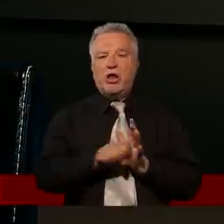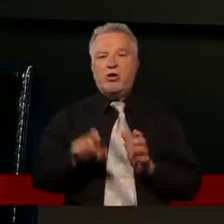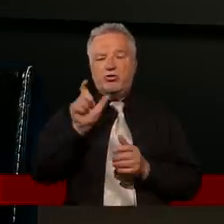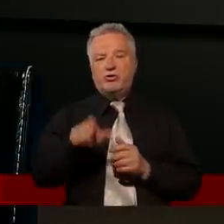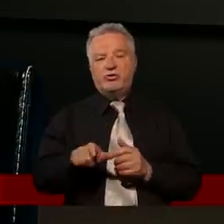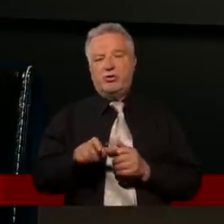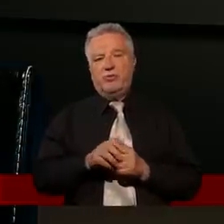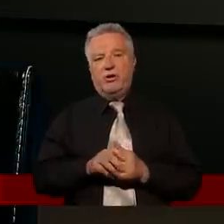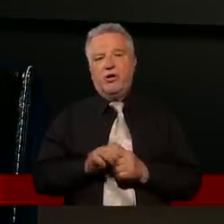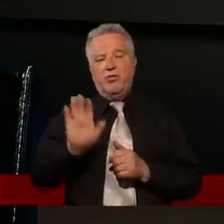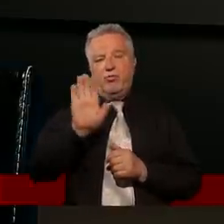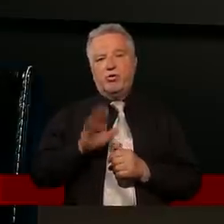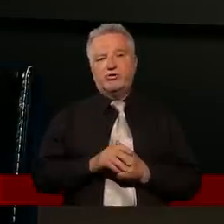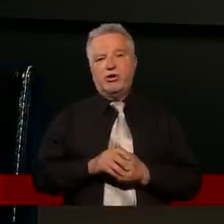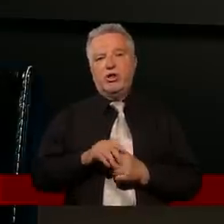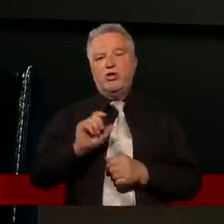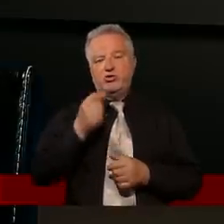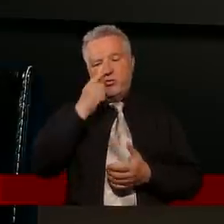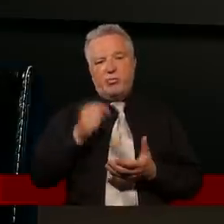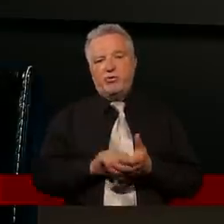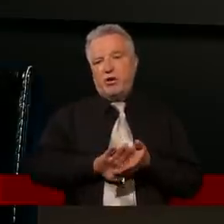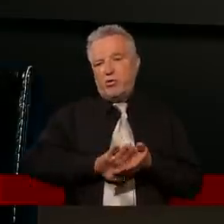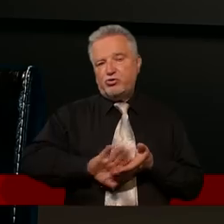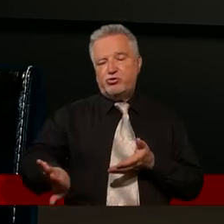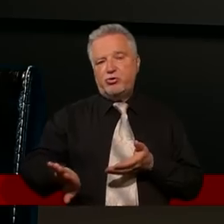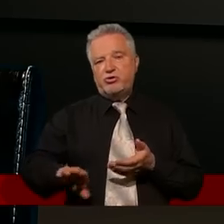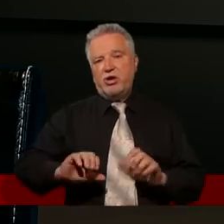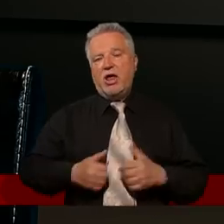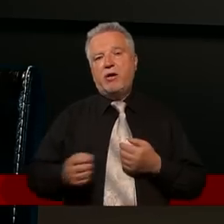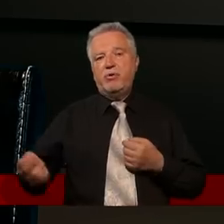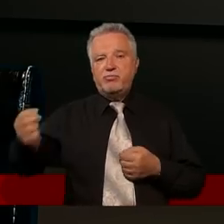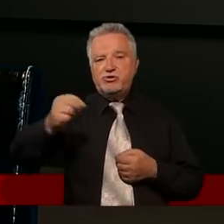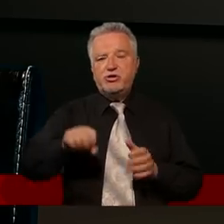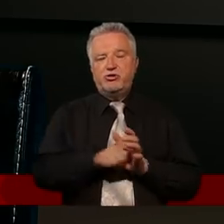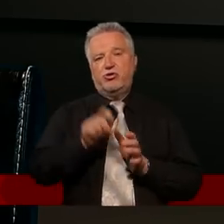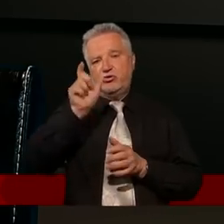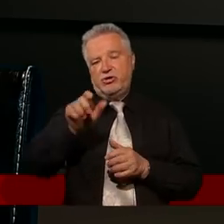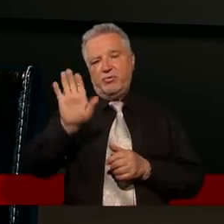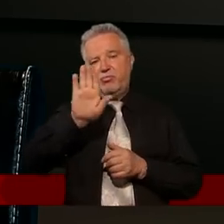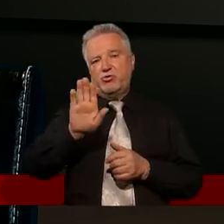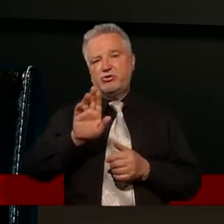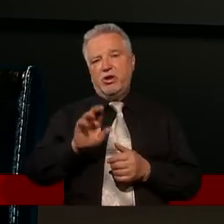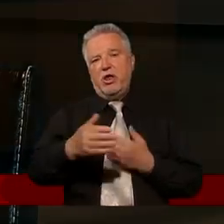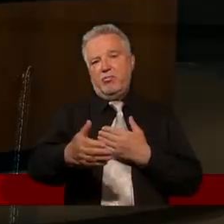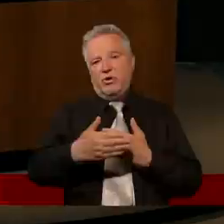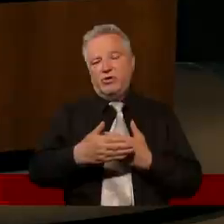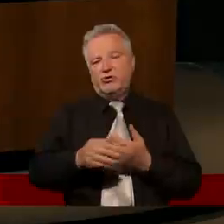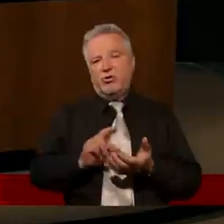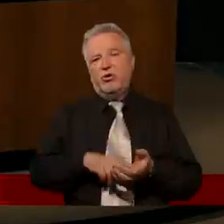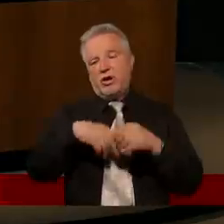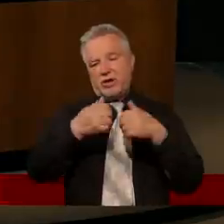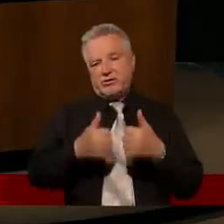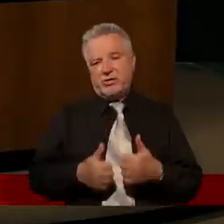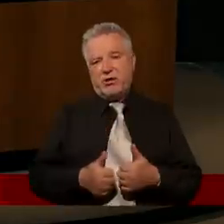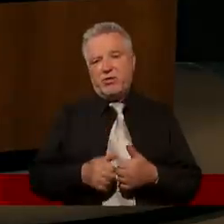Co powinienem usunąć z mojego życia, żeby przyjść faktycznie do Ciebie blisko i na stałe? Ja